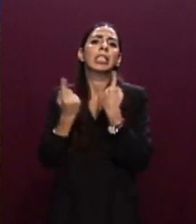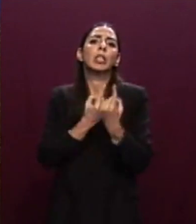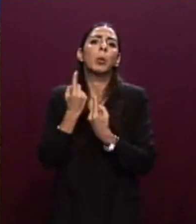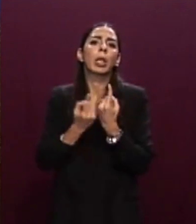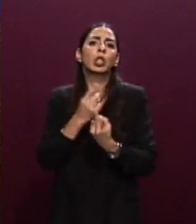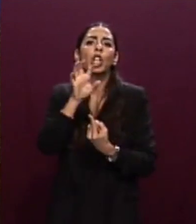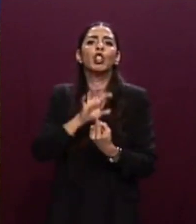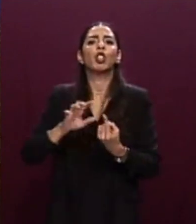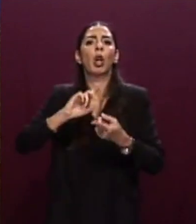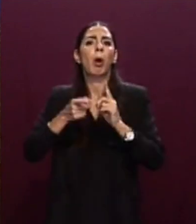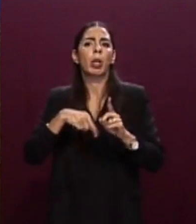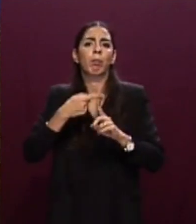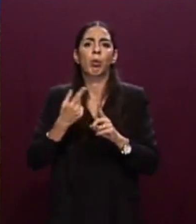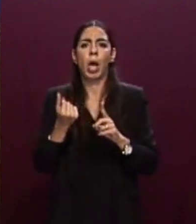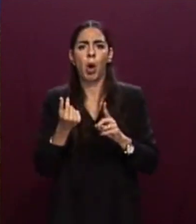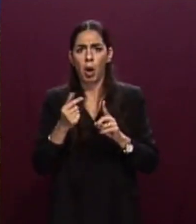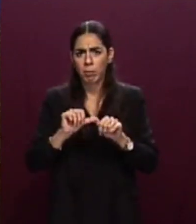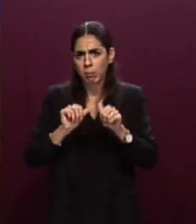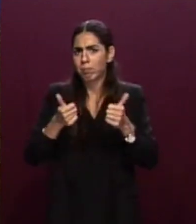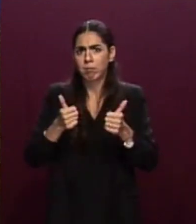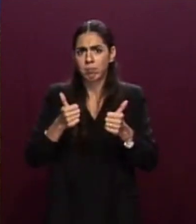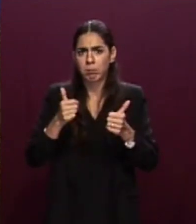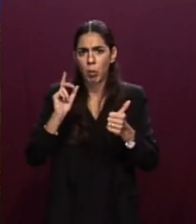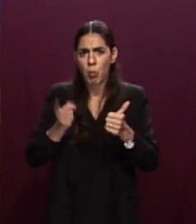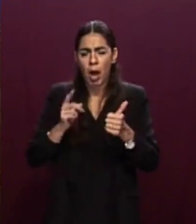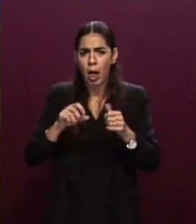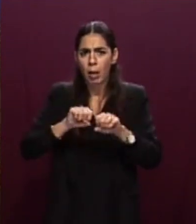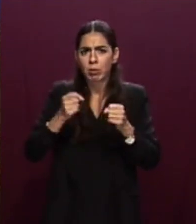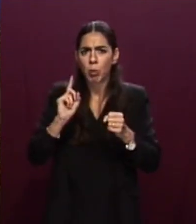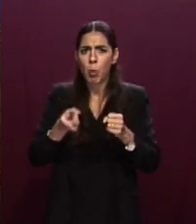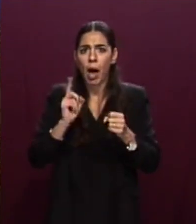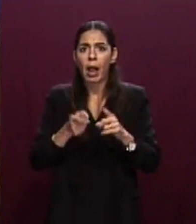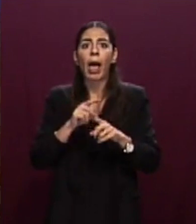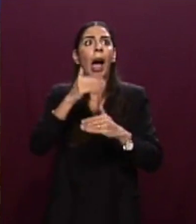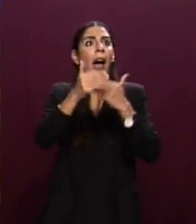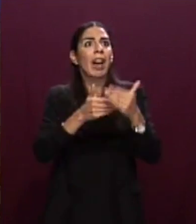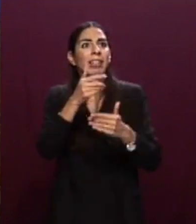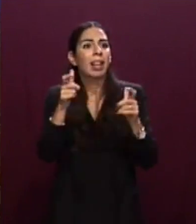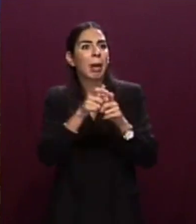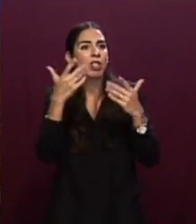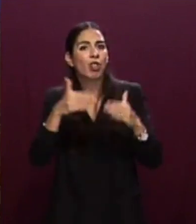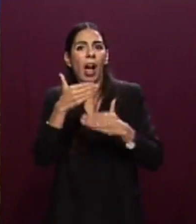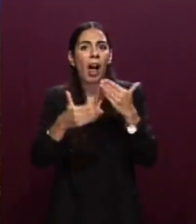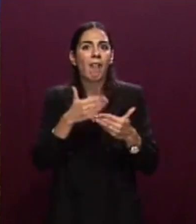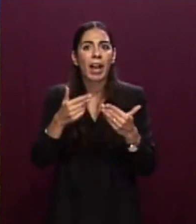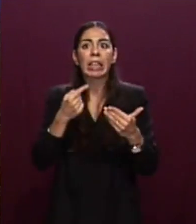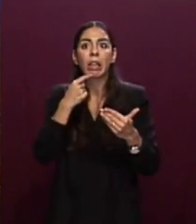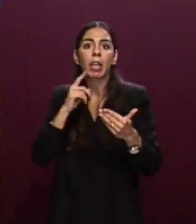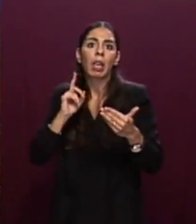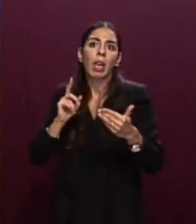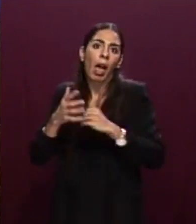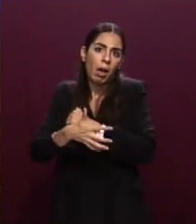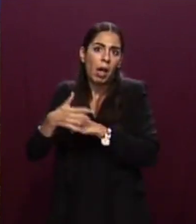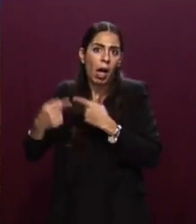strutturali tra Paesi avanzati e Paesi in via di sviluppo. Tale situazione è ulteriormente aggravata dalla debolezza delle